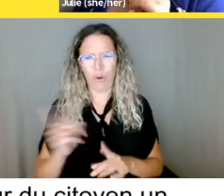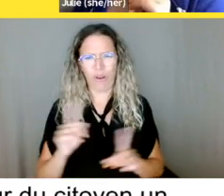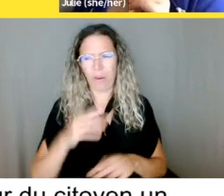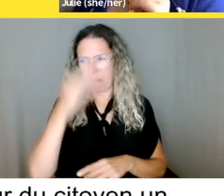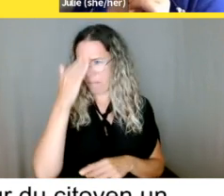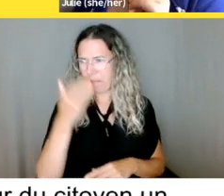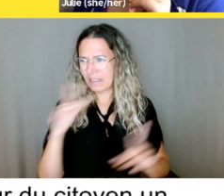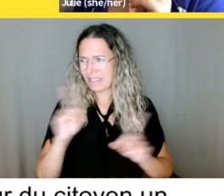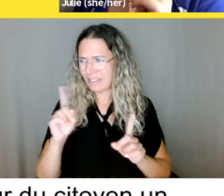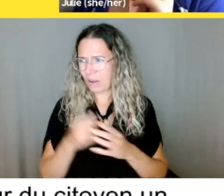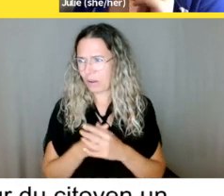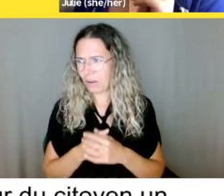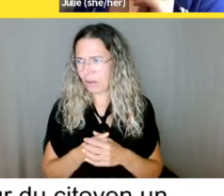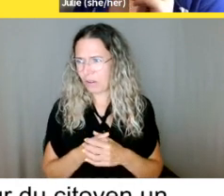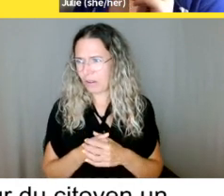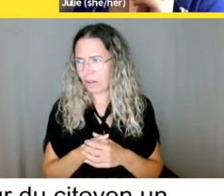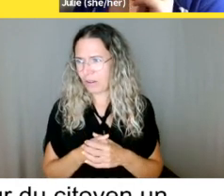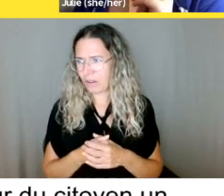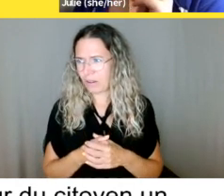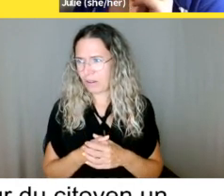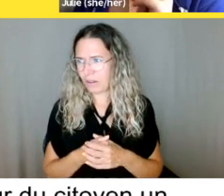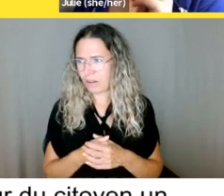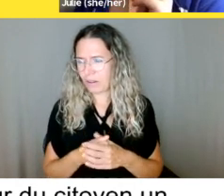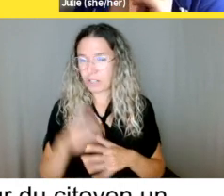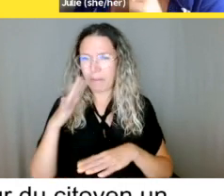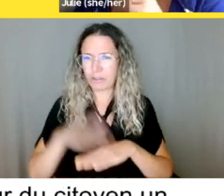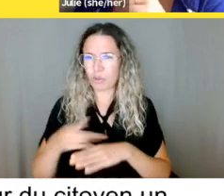'il y a une personne, Donna